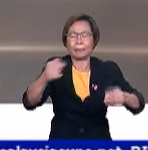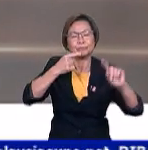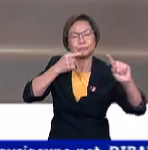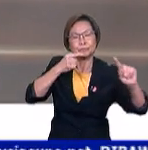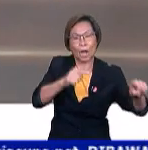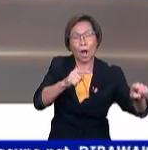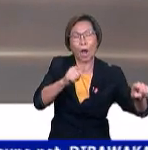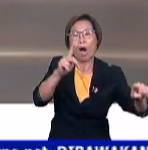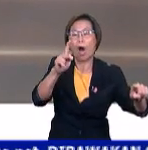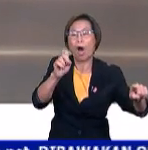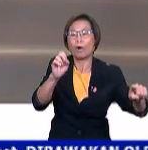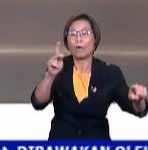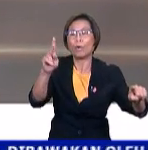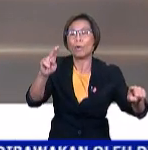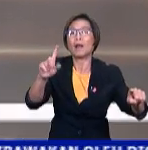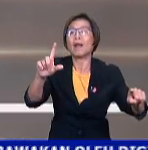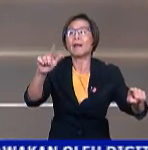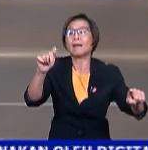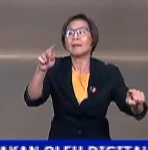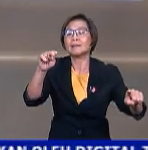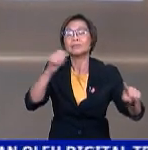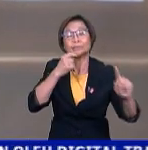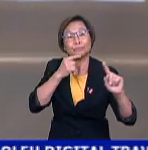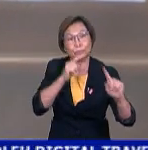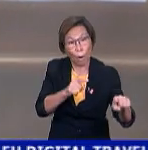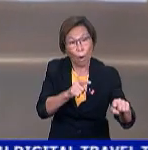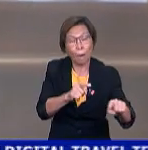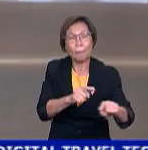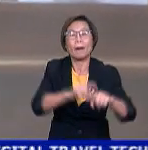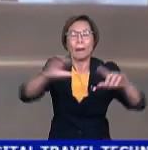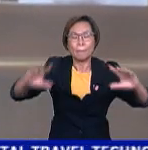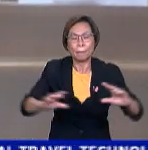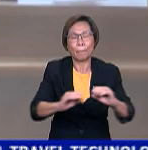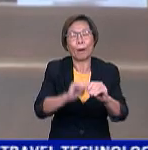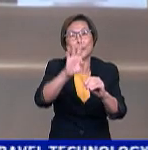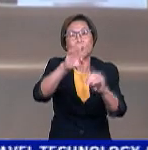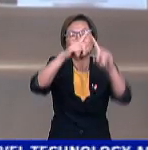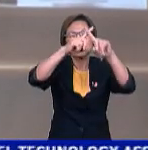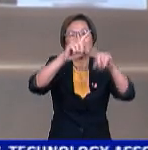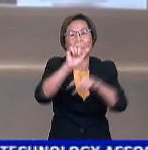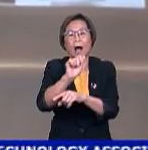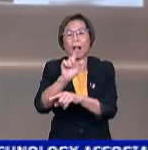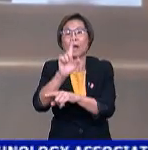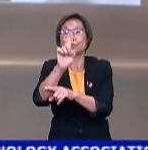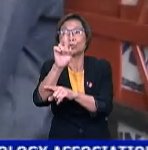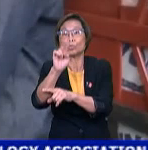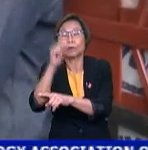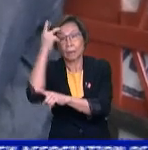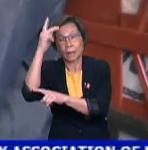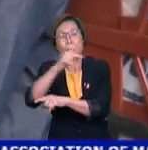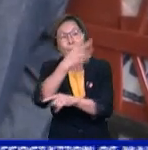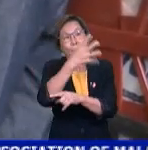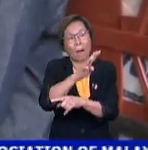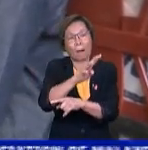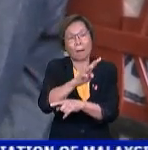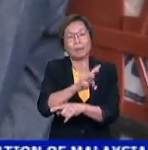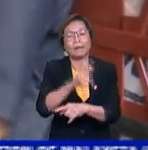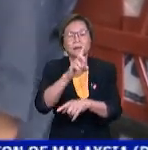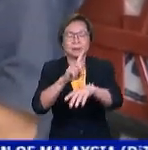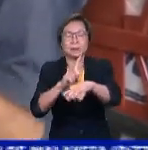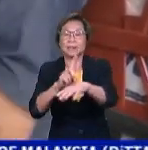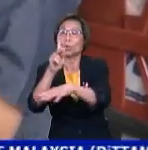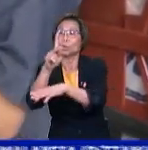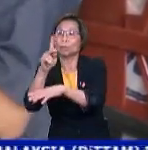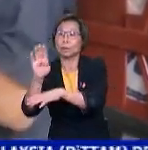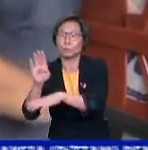adun Kuklanas Dato' Srimad Alwi Cik Ahmad pada persidangan keempat Dewan Undangan Negeri Dun Kelantan ke-14 di Kota Baru.